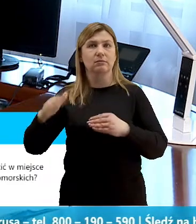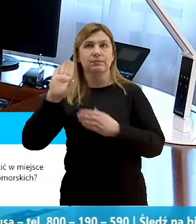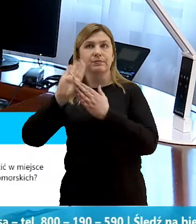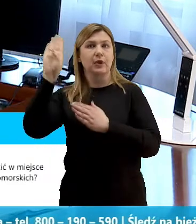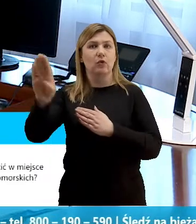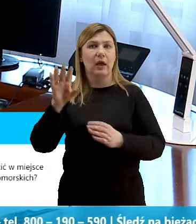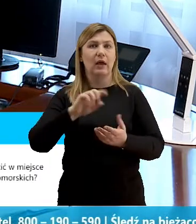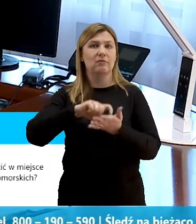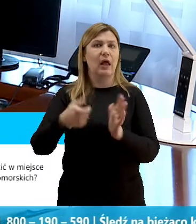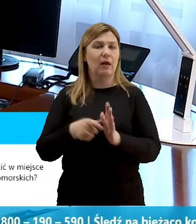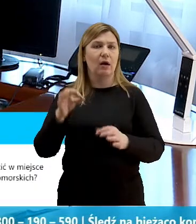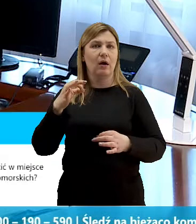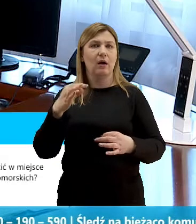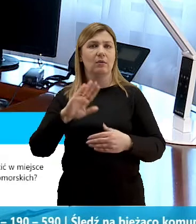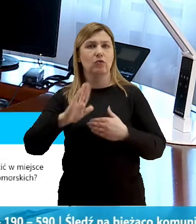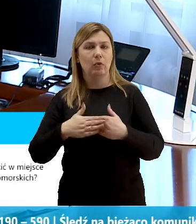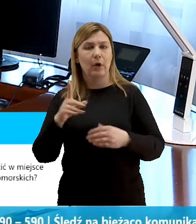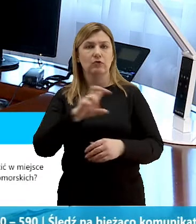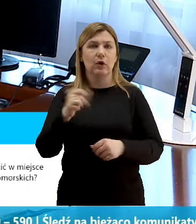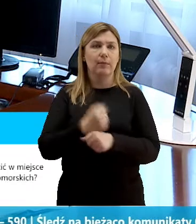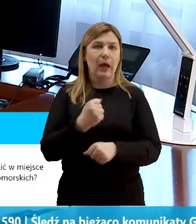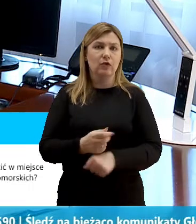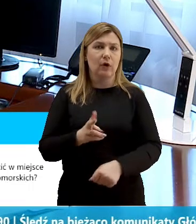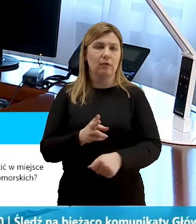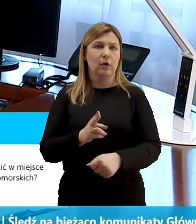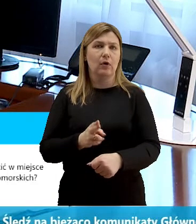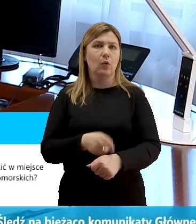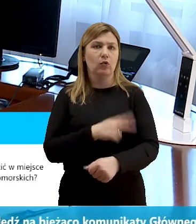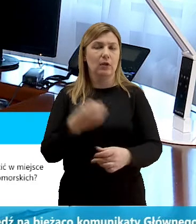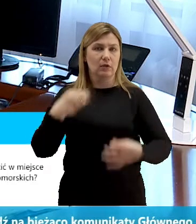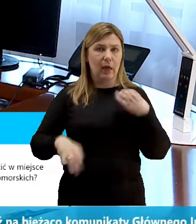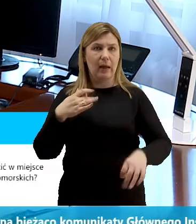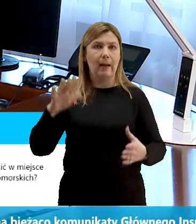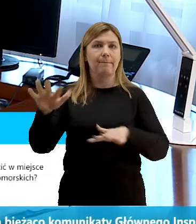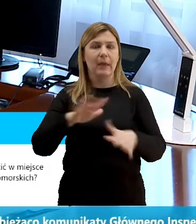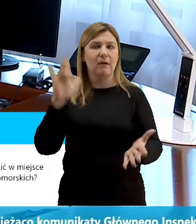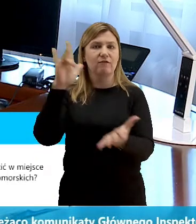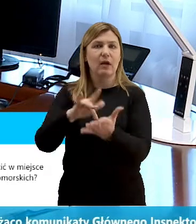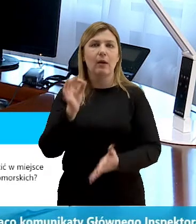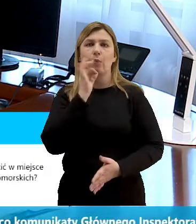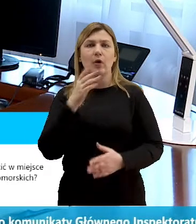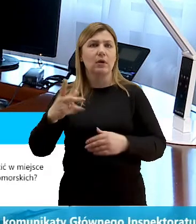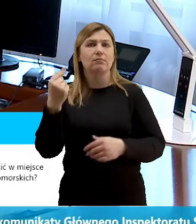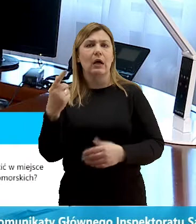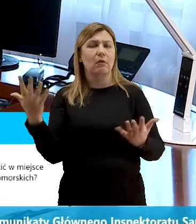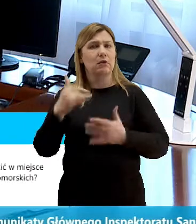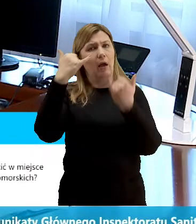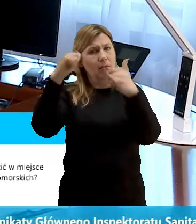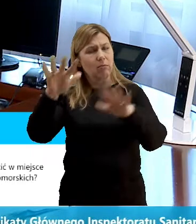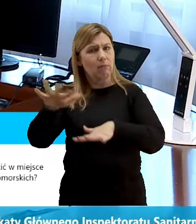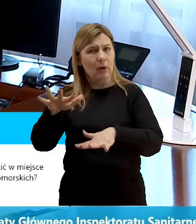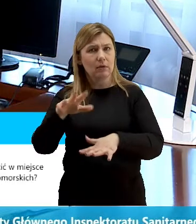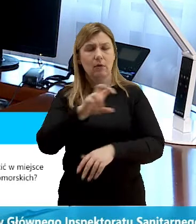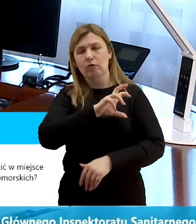pracownicy Urzędu Cywilnego stanu cywilnego będą nadal jeździć w miejsce ślubów wyznaczone przez parę młodą czy jednak